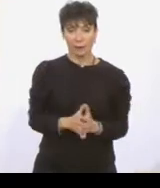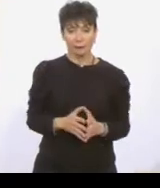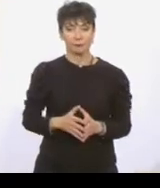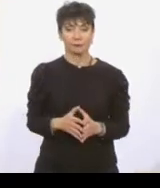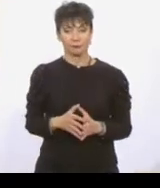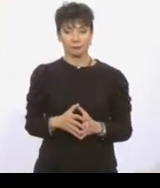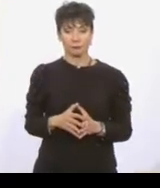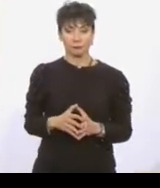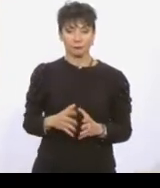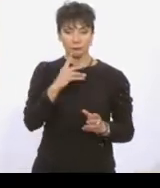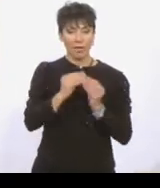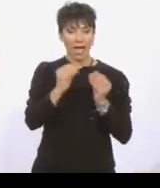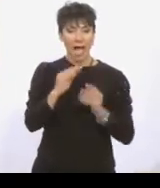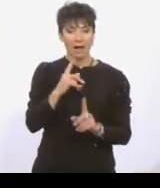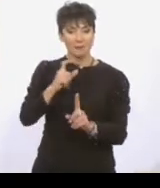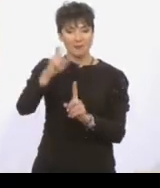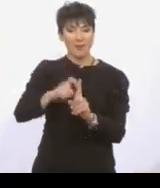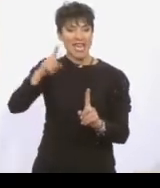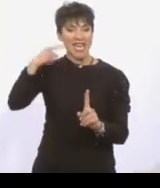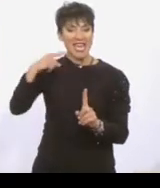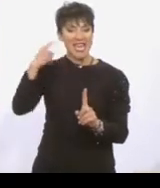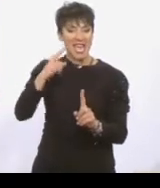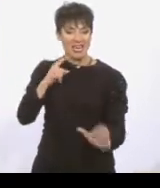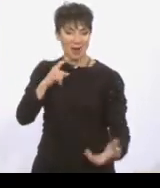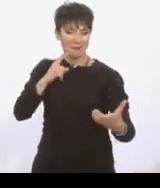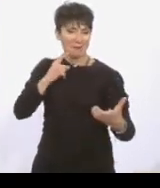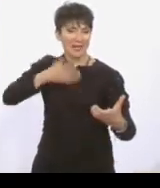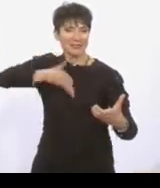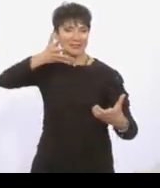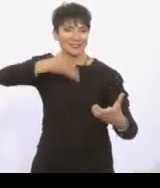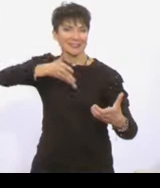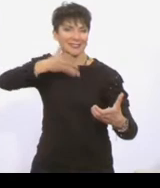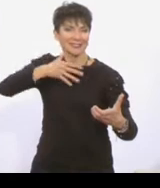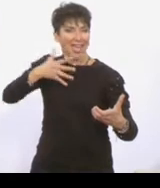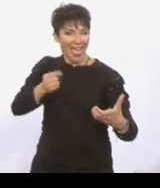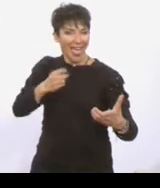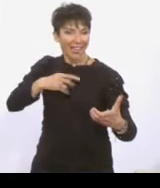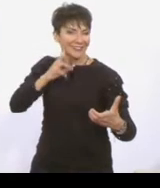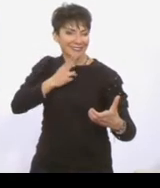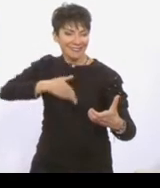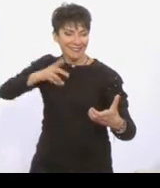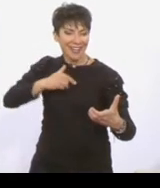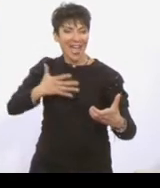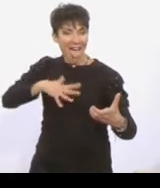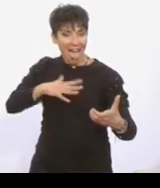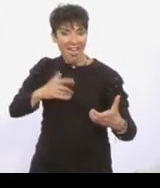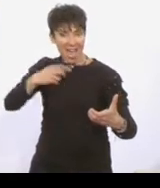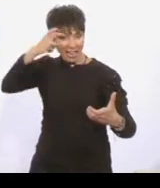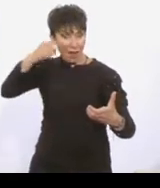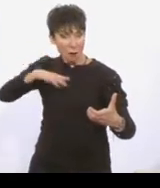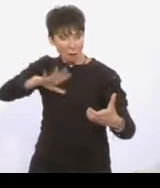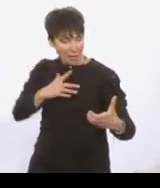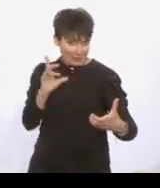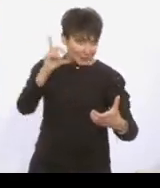Φως στον κρήτου πολέμου το χαμόγελο της Ειρήνα, την ώρα που μιλάει με το αγόρι της συνοηματική. Σε λίγο θα ανταμώσουν σε ένα ασφαλές